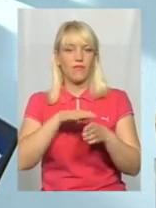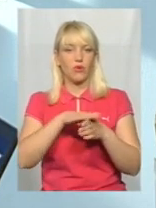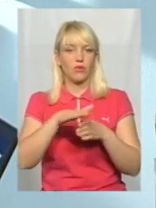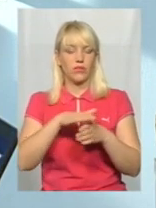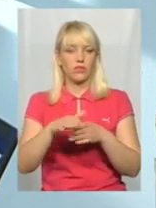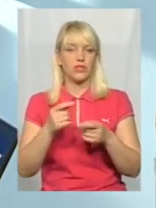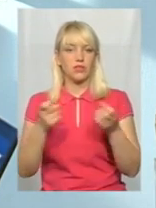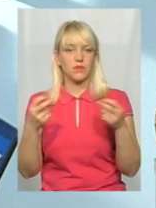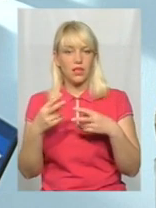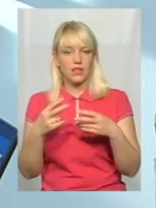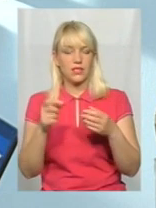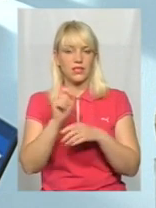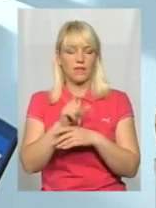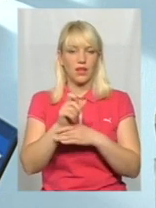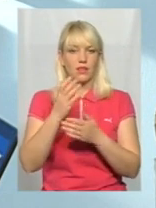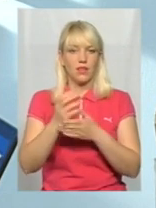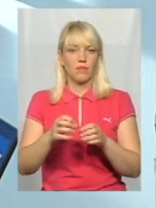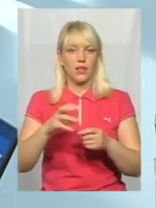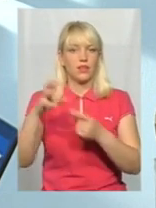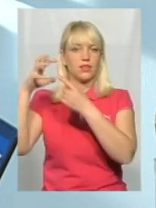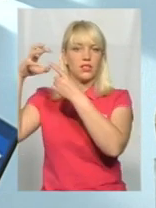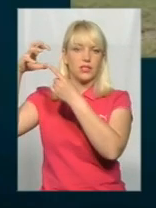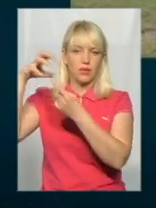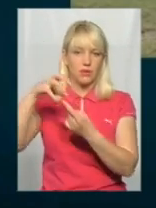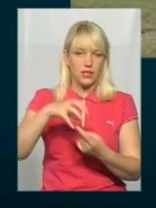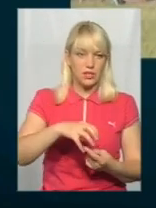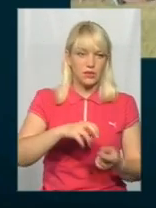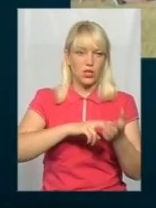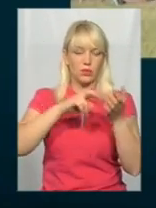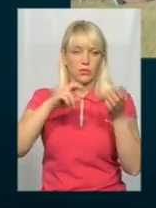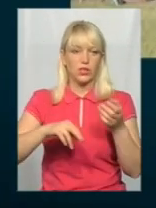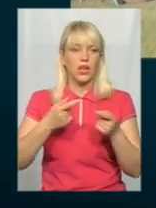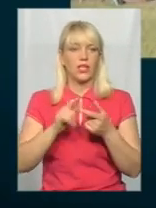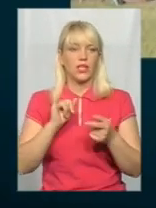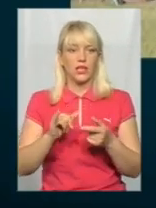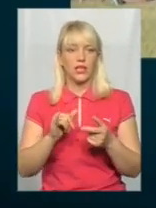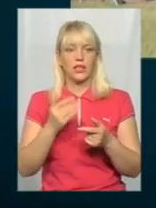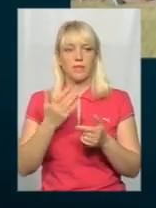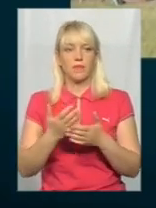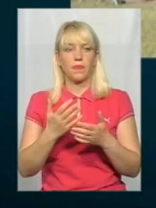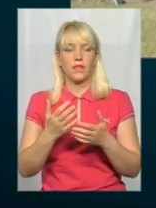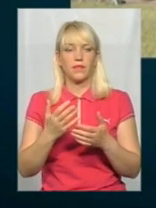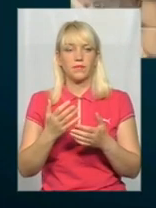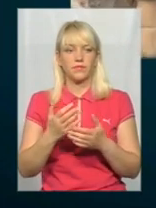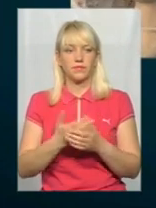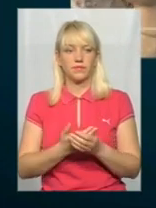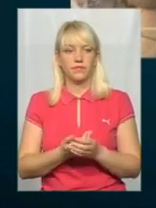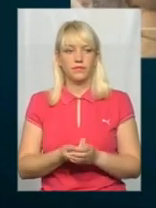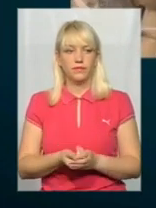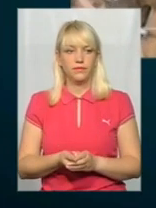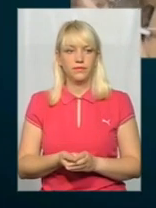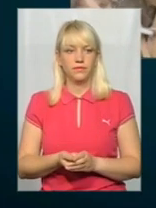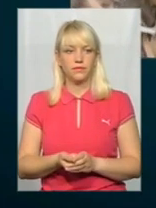стрибки з парашутом, ведення спеціальної розвідки, знаходячись автономно від основних сил та засобів полку.